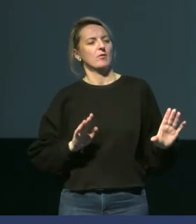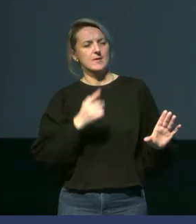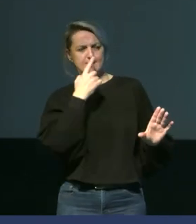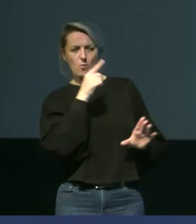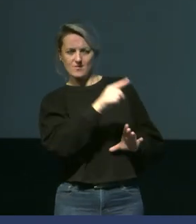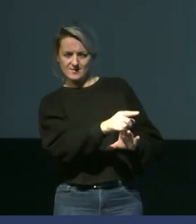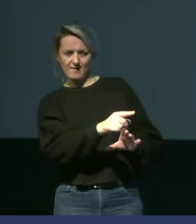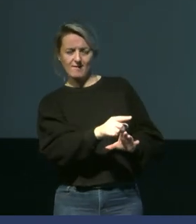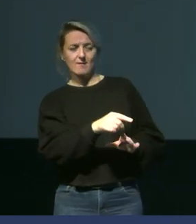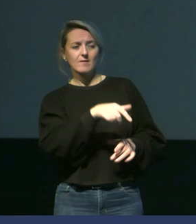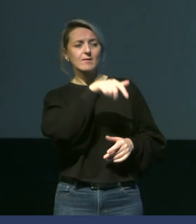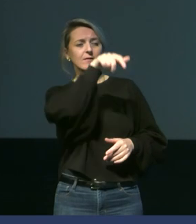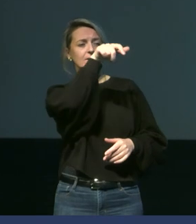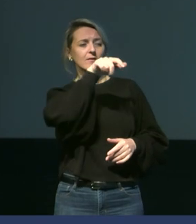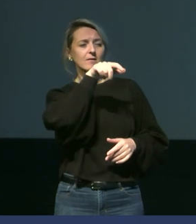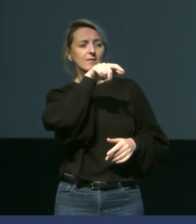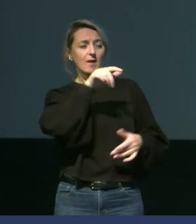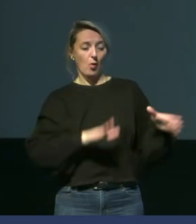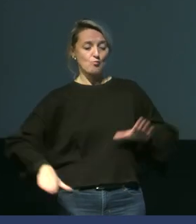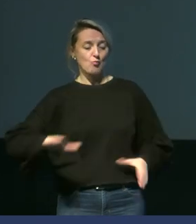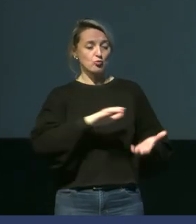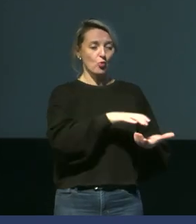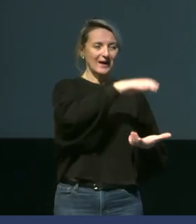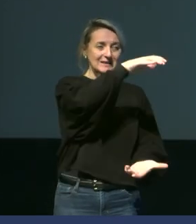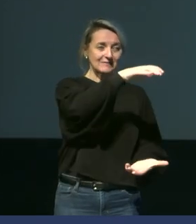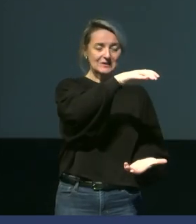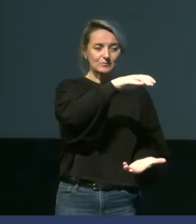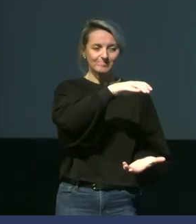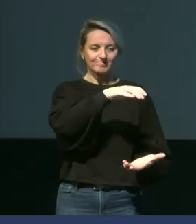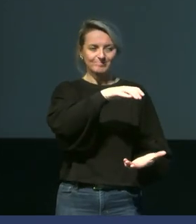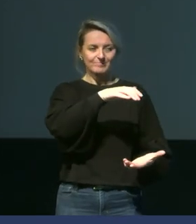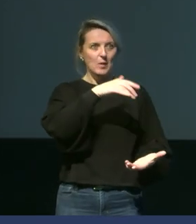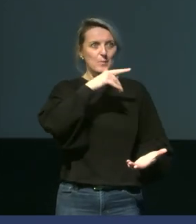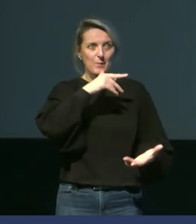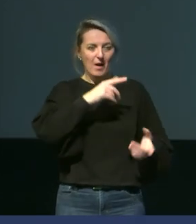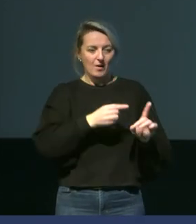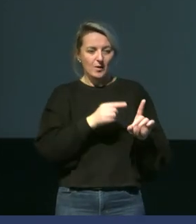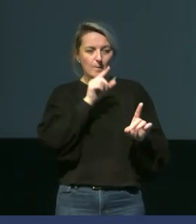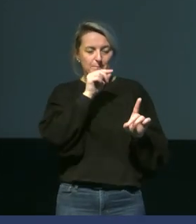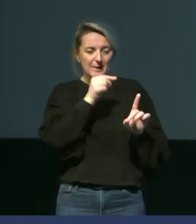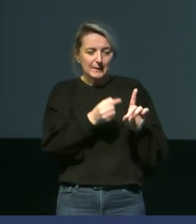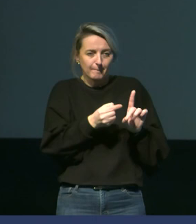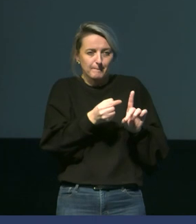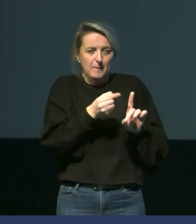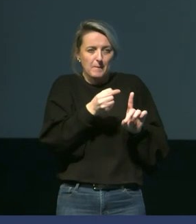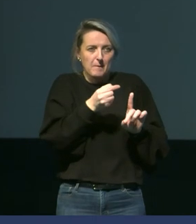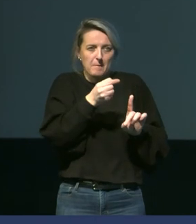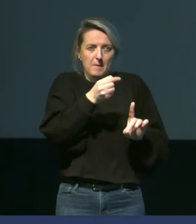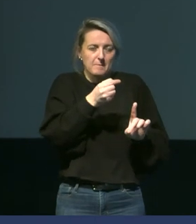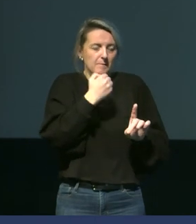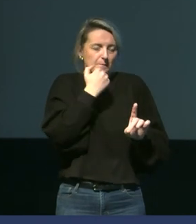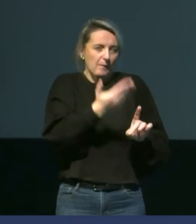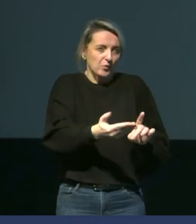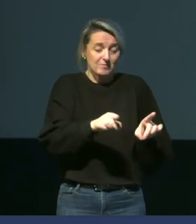'ici, les individus n'aient plus été capables d'augmenter leur température du bec. Ils ne plus capables d'augmenter leur tissu, leur